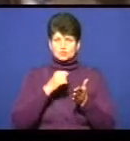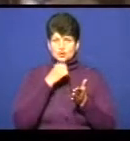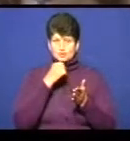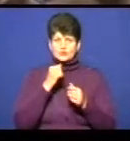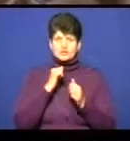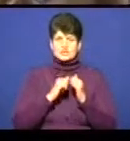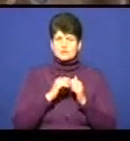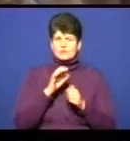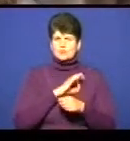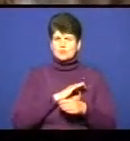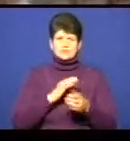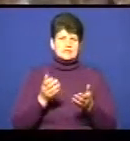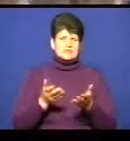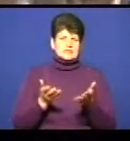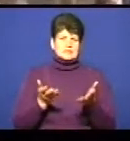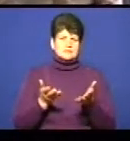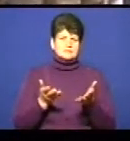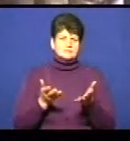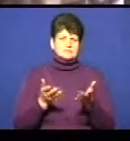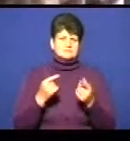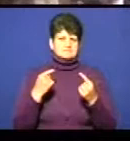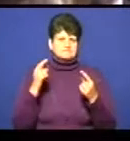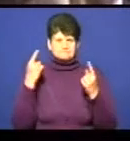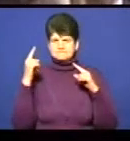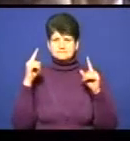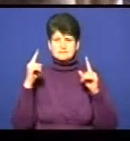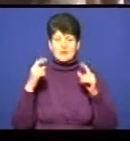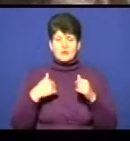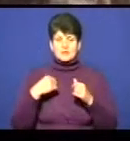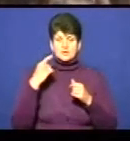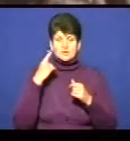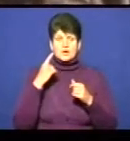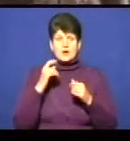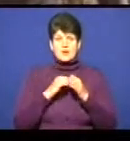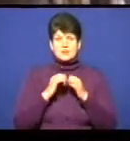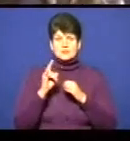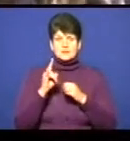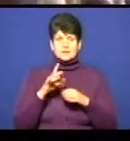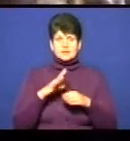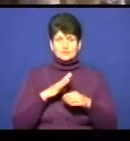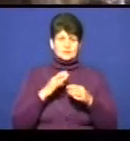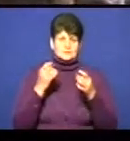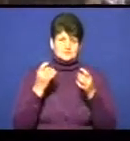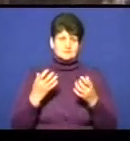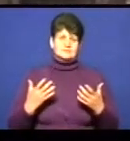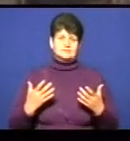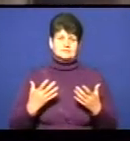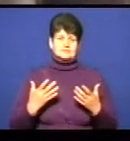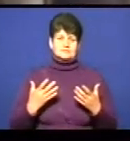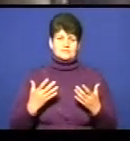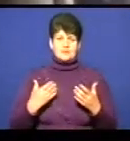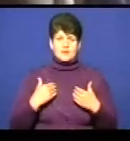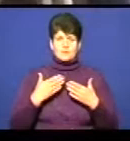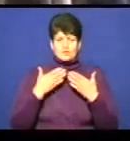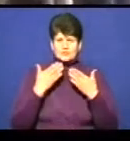використовують якісь, скажімо так, прийоми. Там ми думаємо, як вразити читача. А кожна дитина була безпосередньою. І я